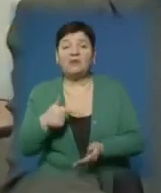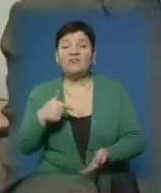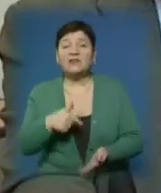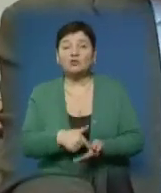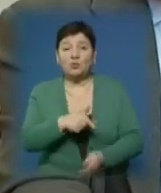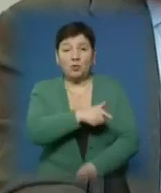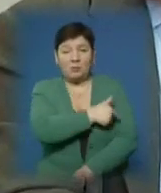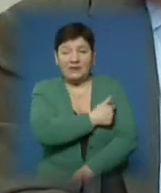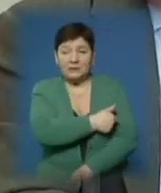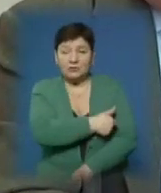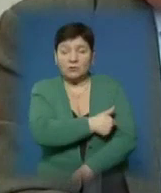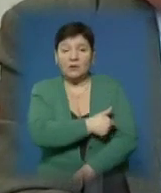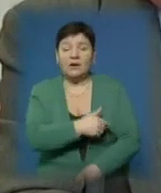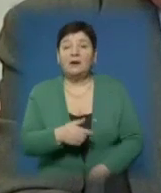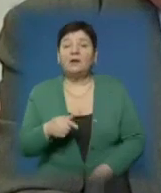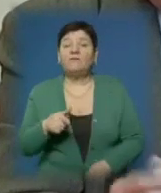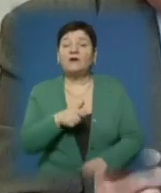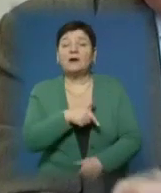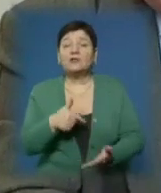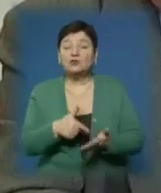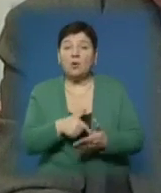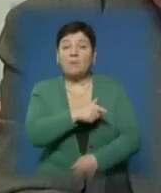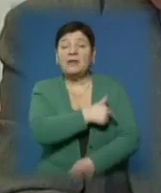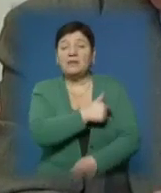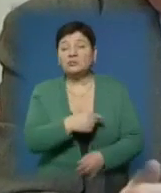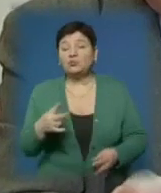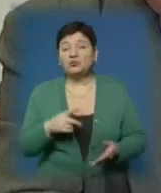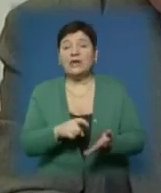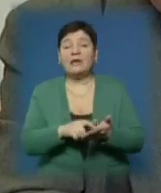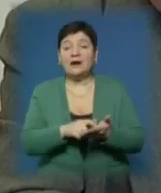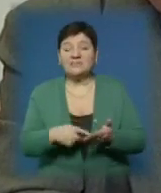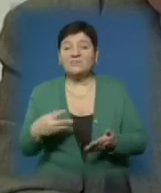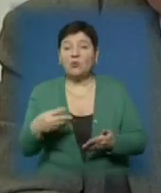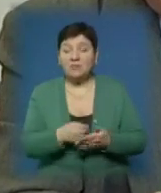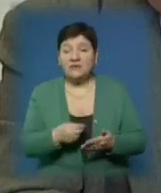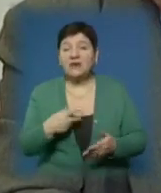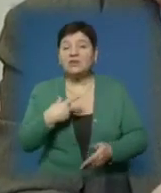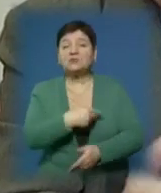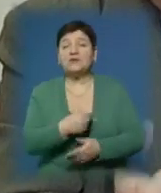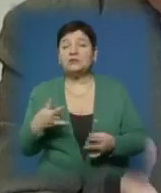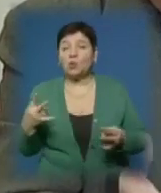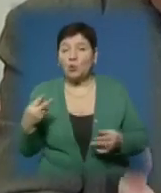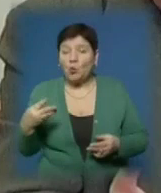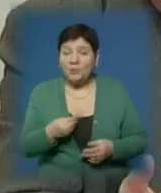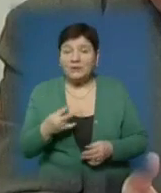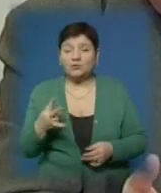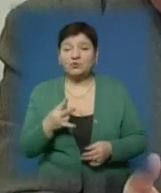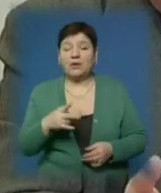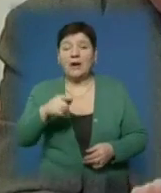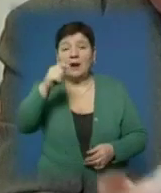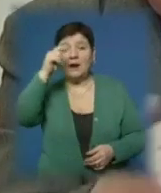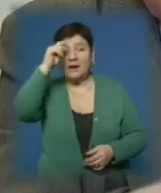городську больницю треба все купити. Бинт треба купити, шприц треба купити. Але хлопці, які